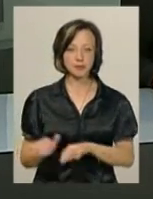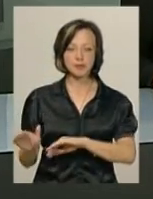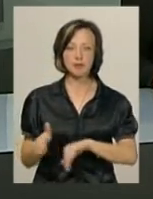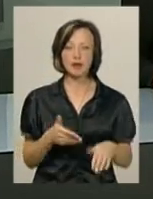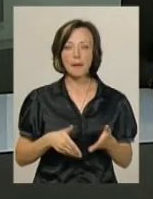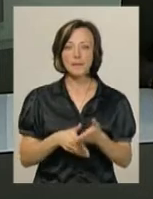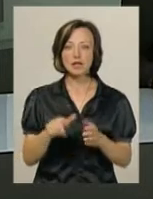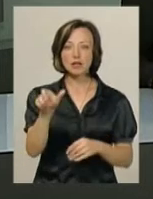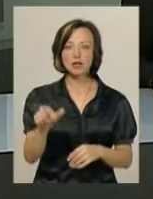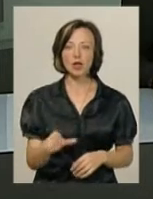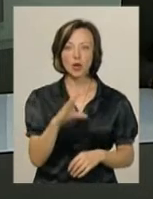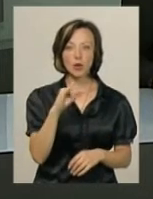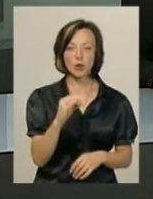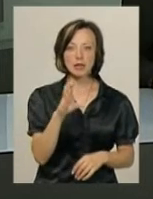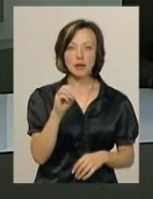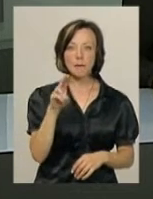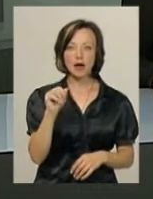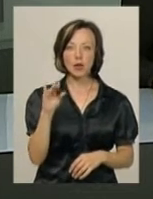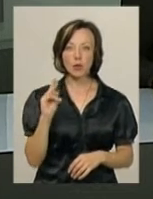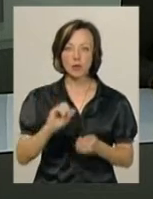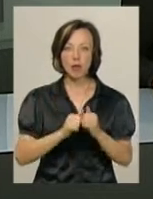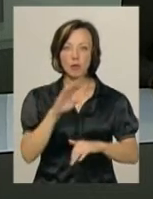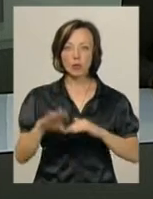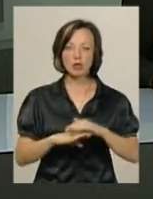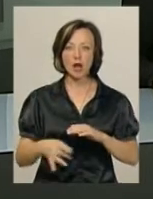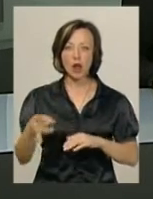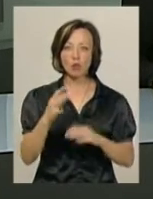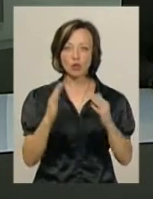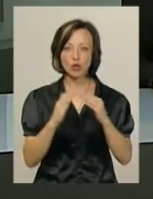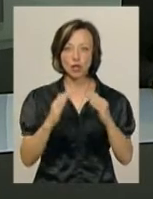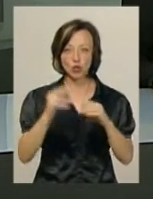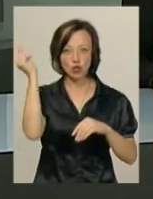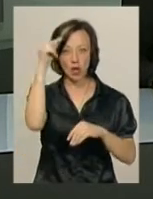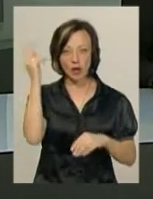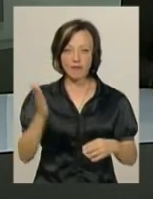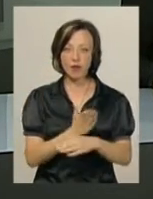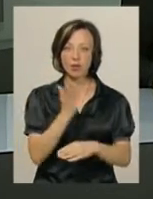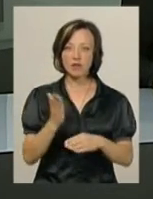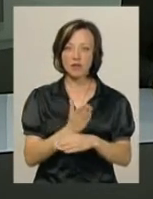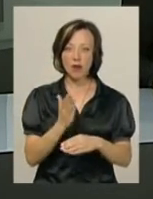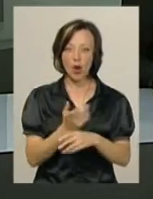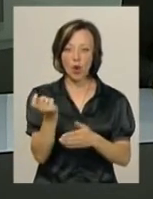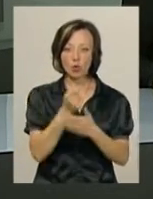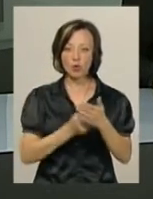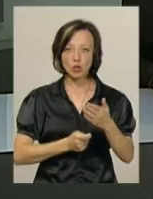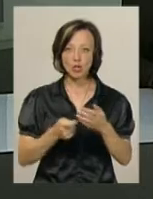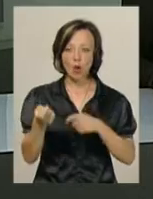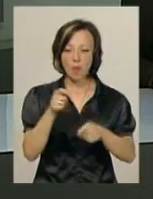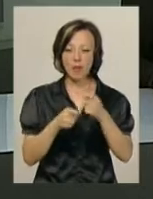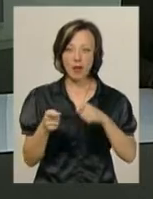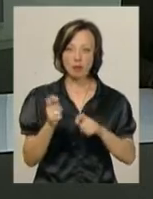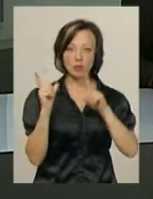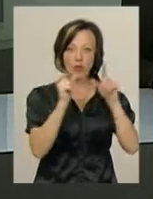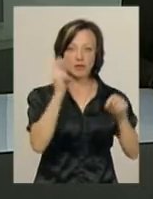Методистка Юлія Степанюк із Кам'янісподільського районного будинку «Школяра», яка виготовляє художні гобелени, поїде на художню виставку в Київ на